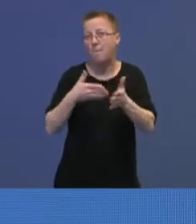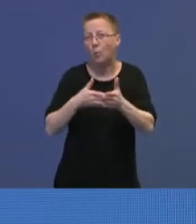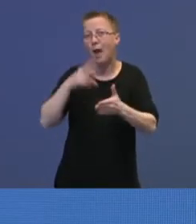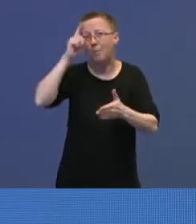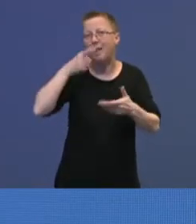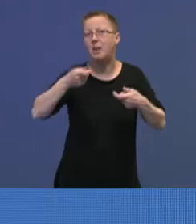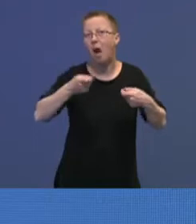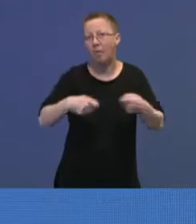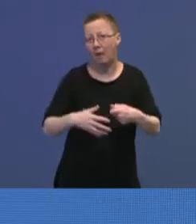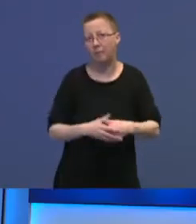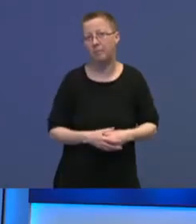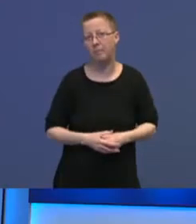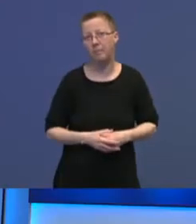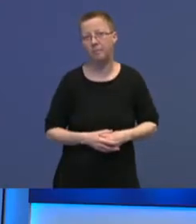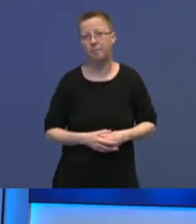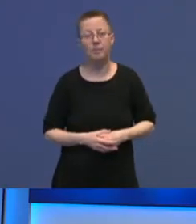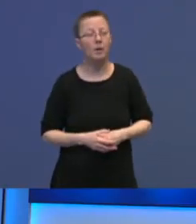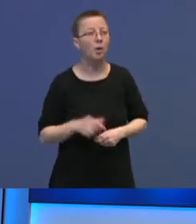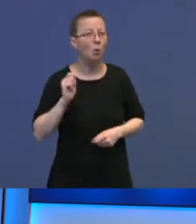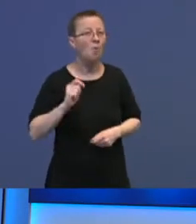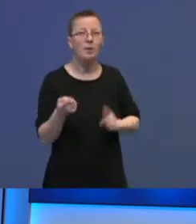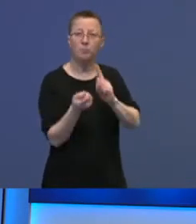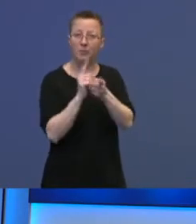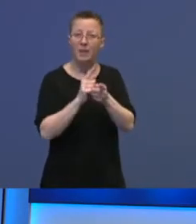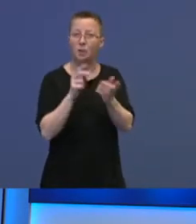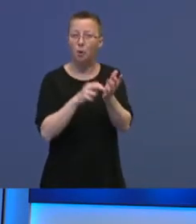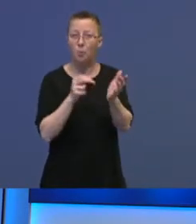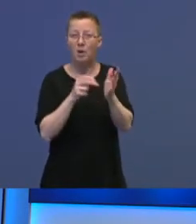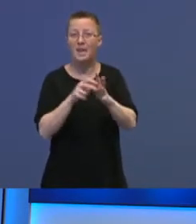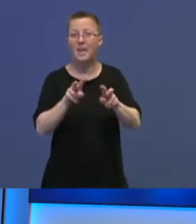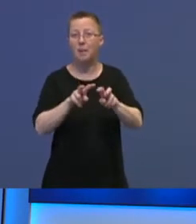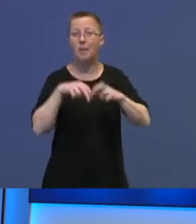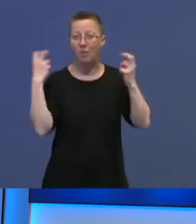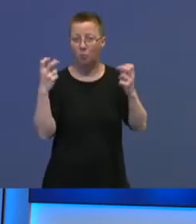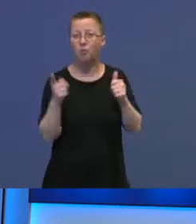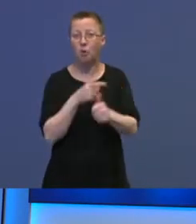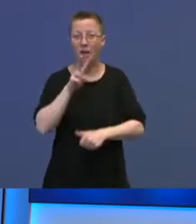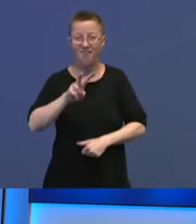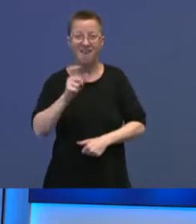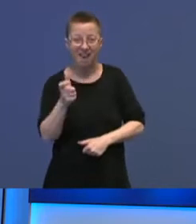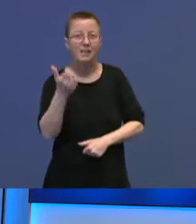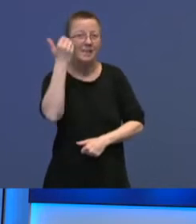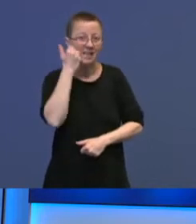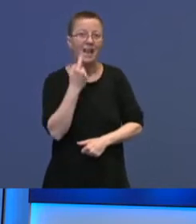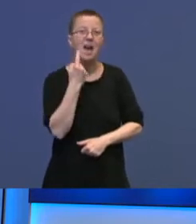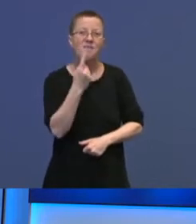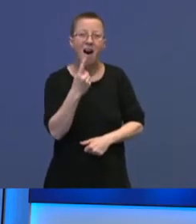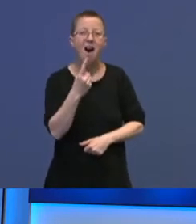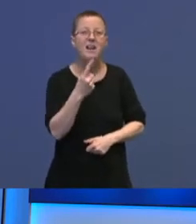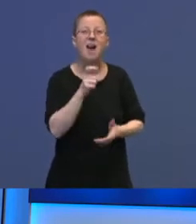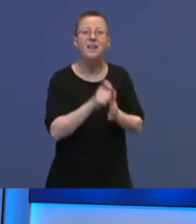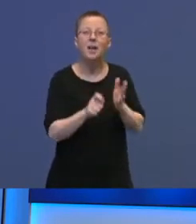menneskehandel. Da går vi over til spørsmålet i plenum, og da er det VG som er først ut, og jeg ber om at hver redaksjon